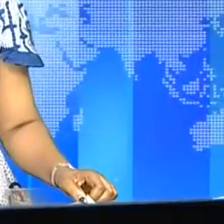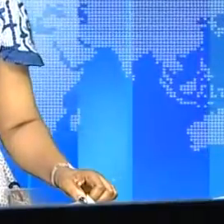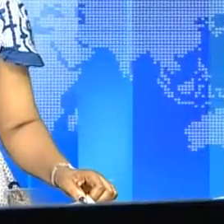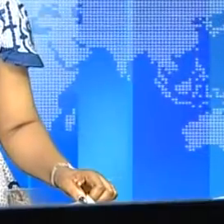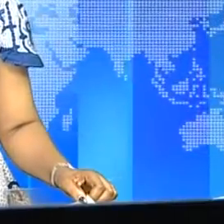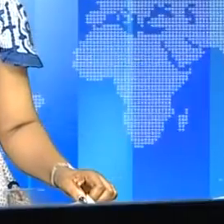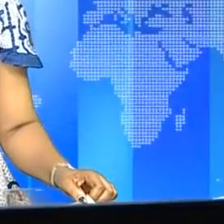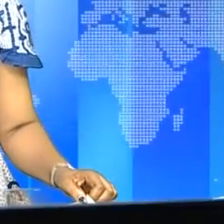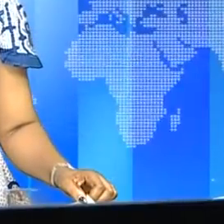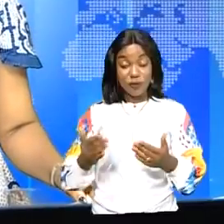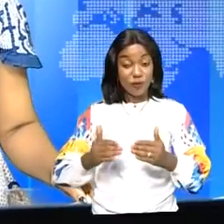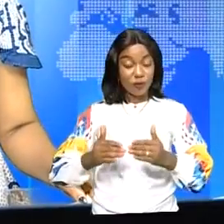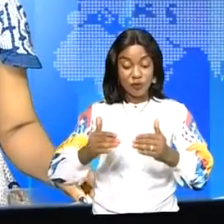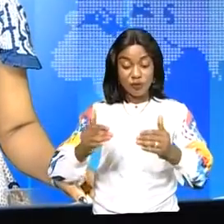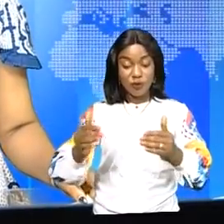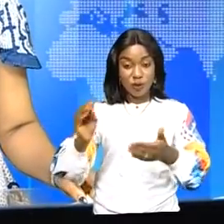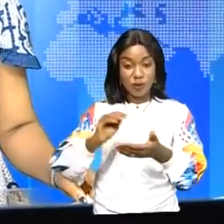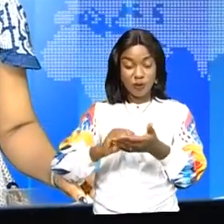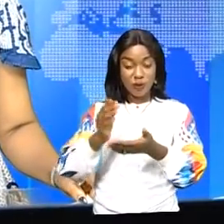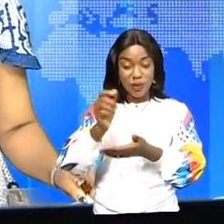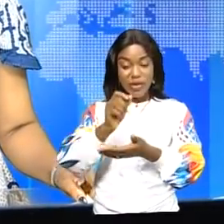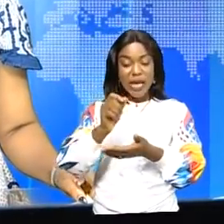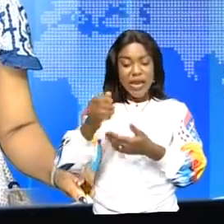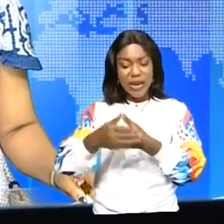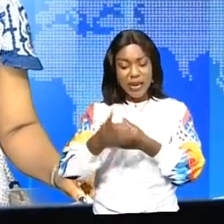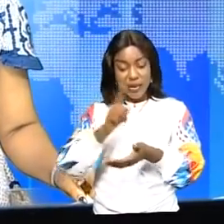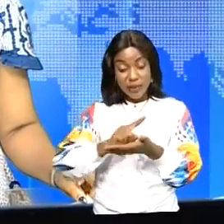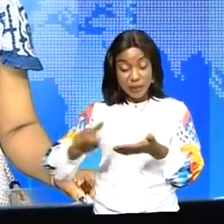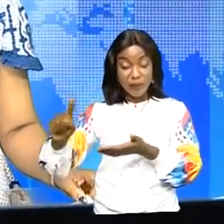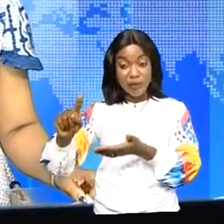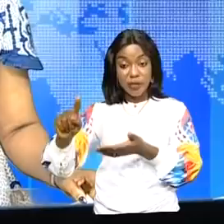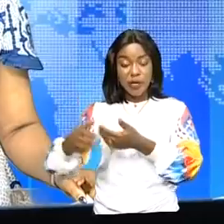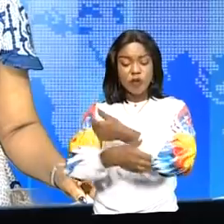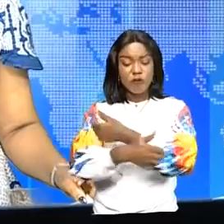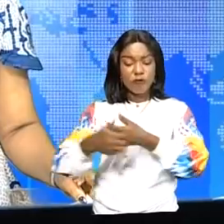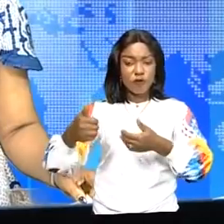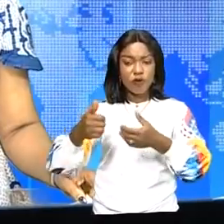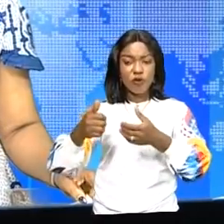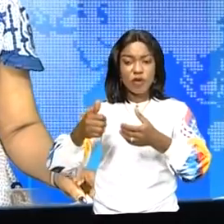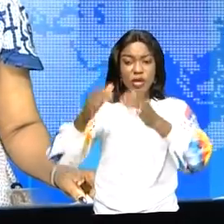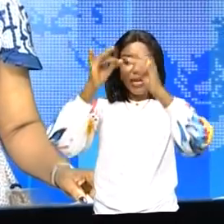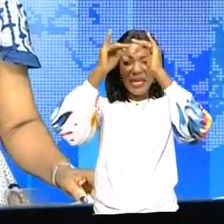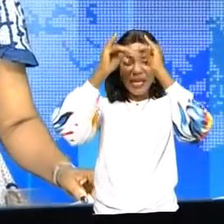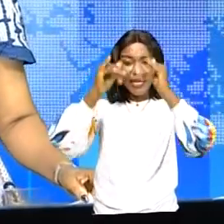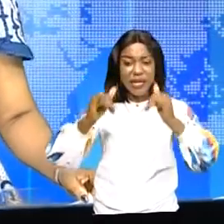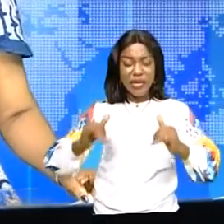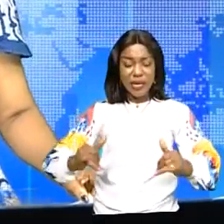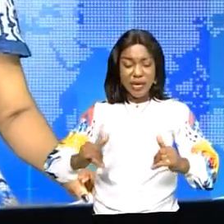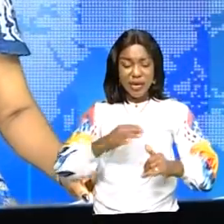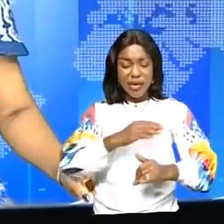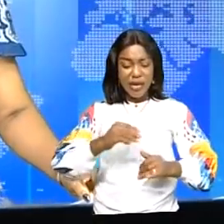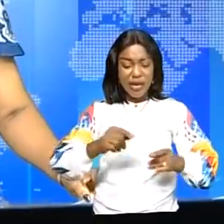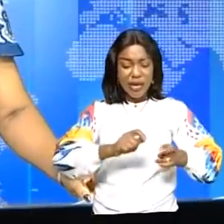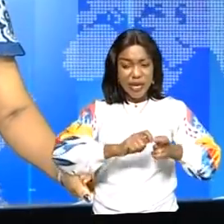L'actualité de la semaine, vol de câble à Lubumbashi, nouvelle opération de sabotage des uns civiques. À